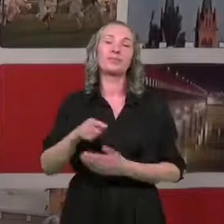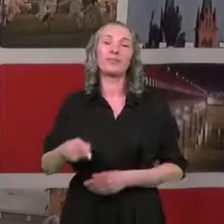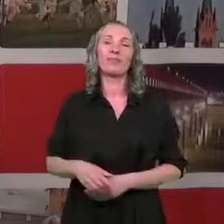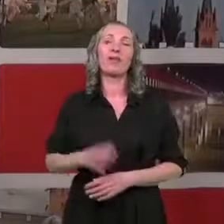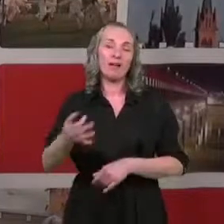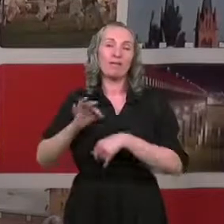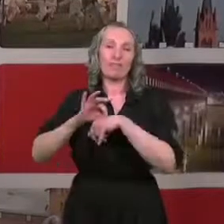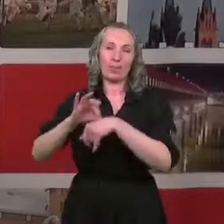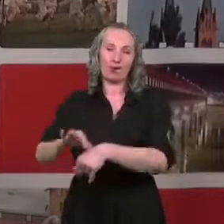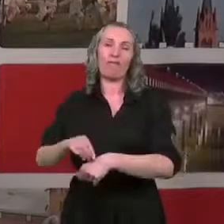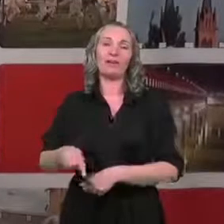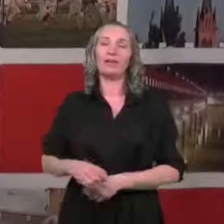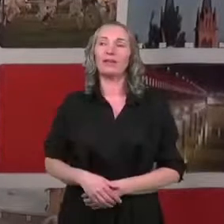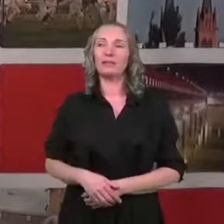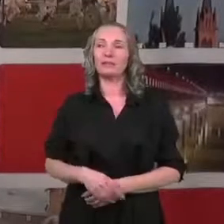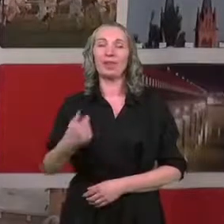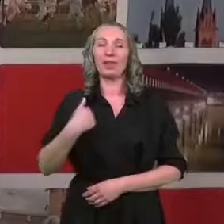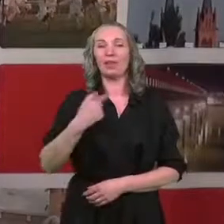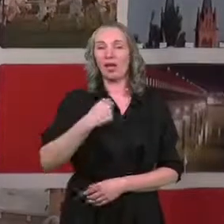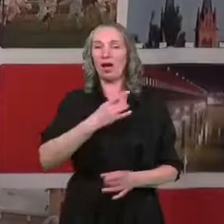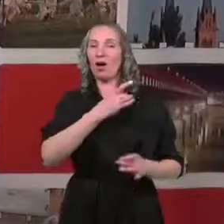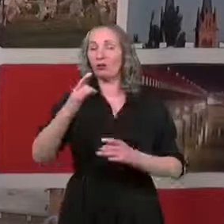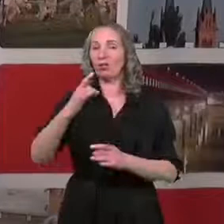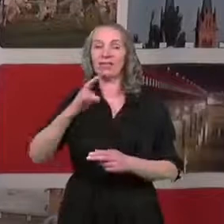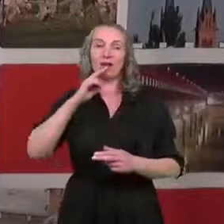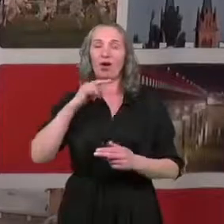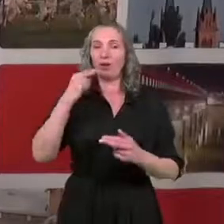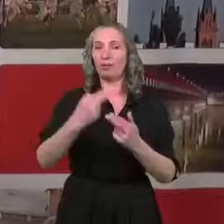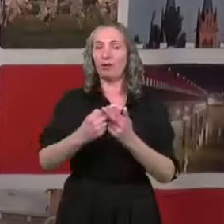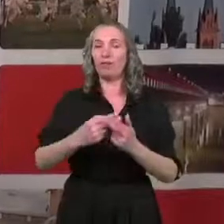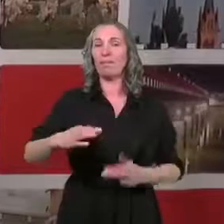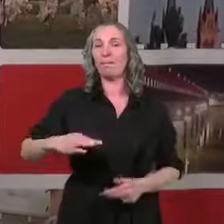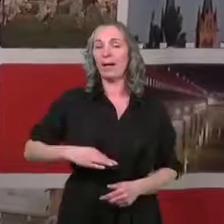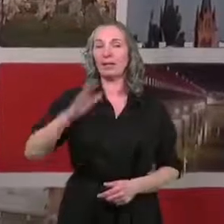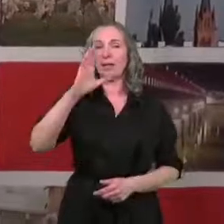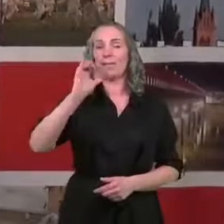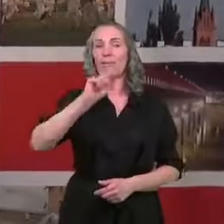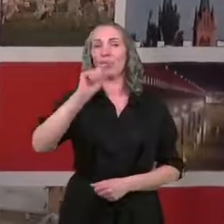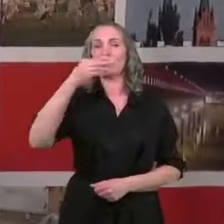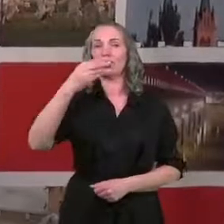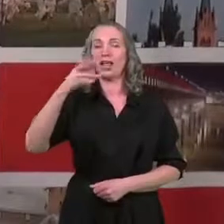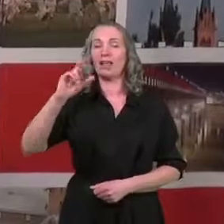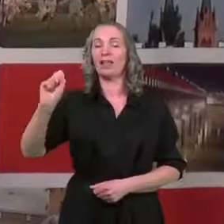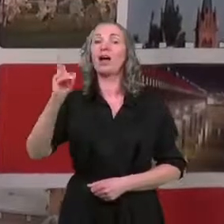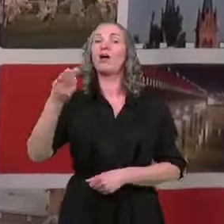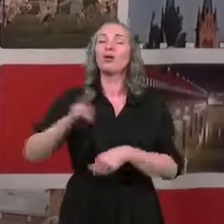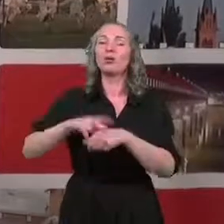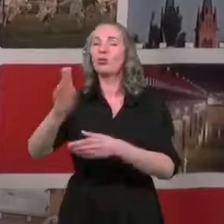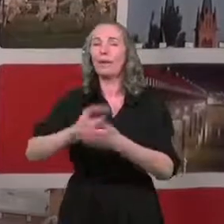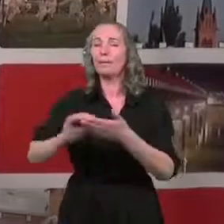wprowadzenia. Ja od razu odpowiem jeszcze Pani Bożenię, która pisze tutaj